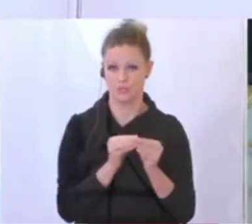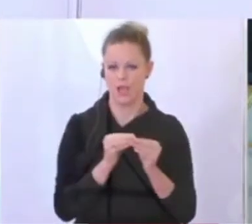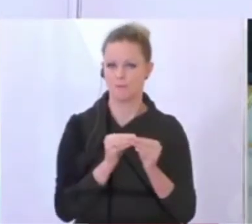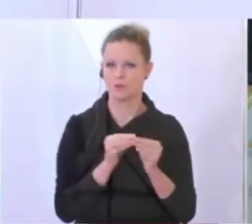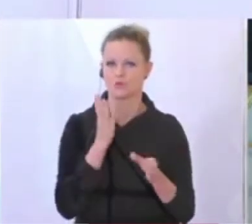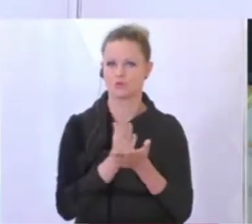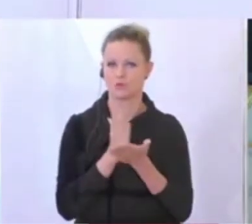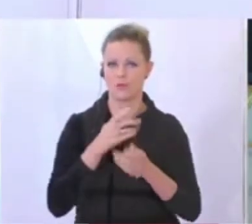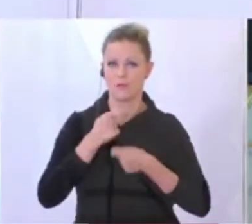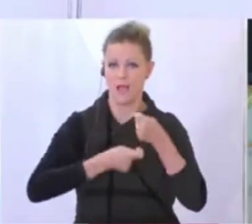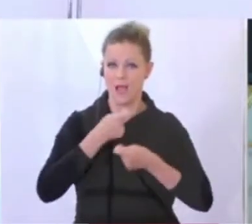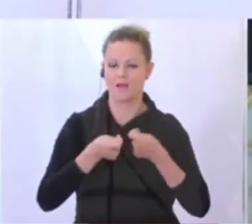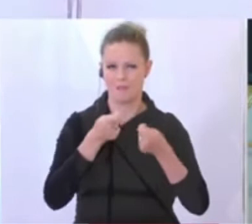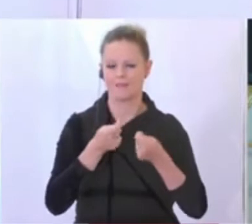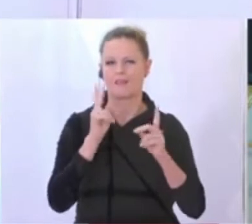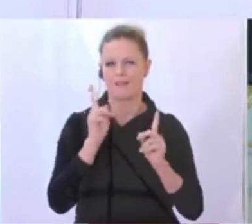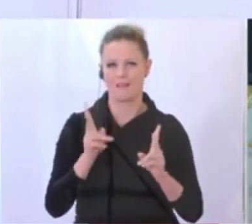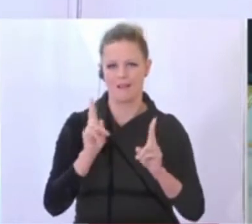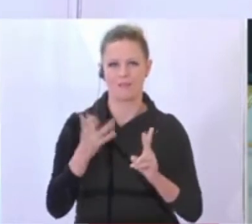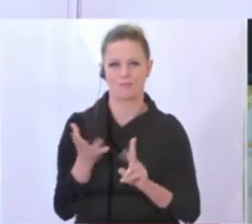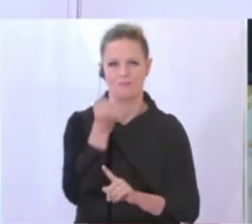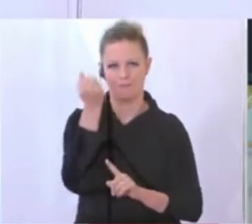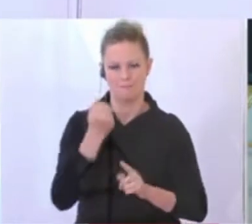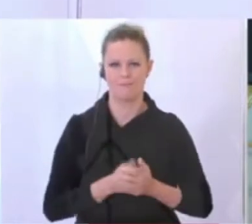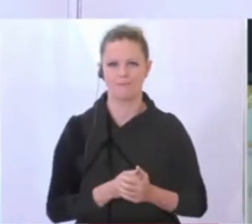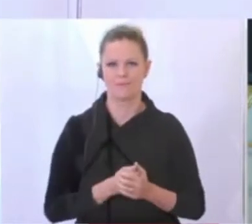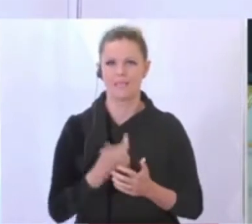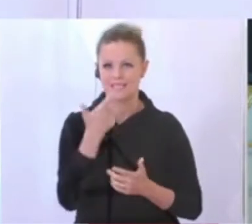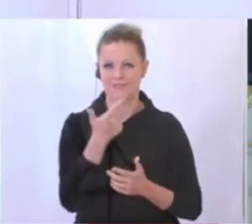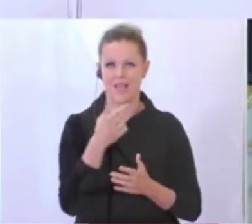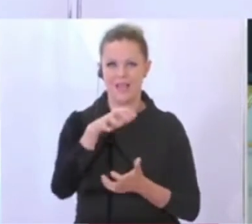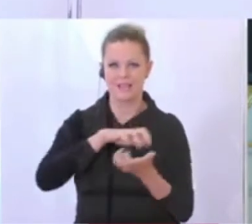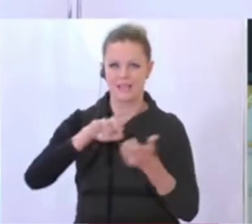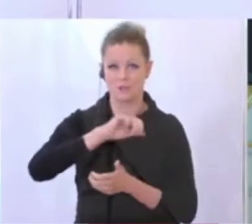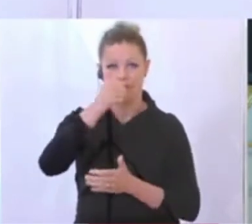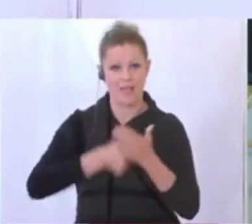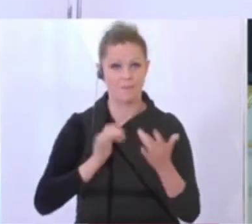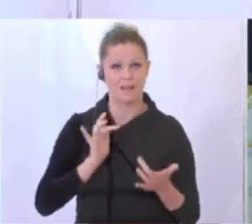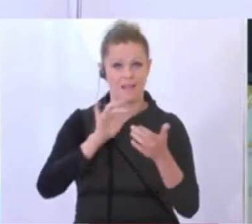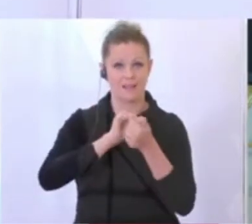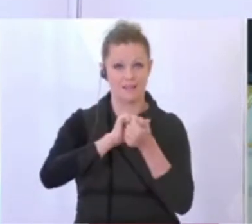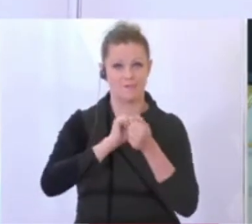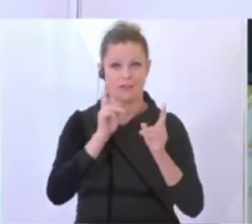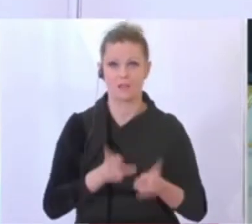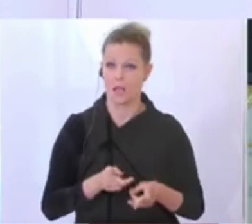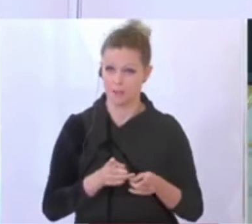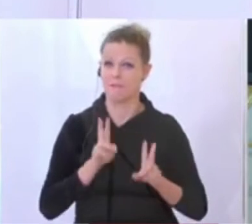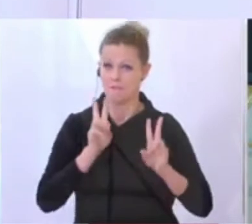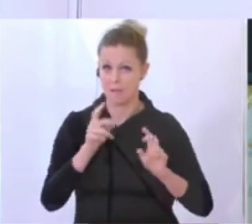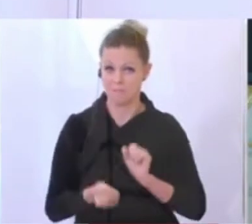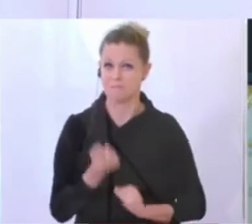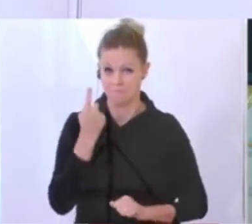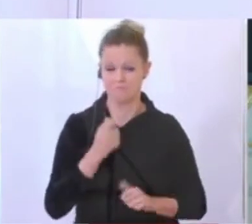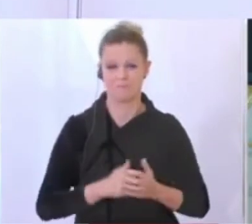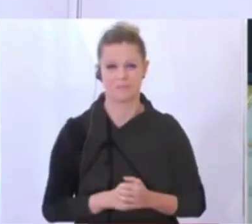besser erreicht werden können. Also, wenn Sie so wollen, zwei Krisen auf einmal bekämpfen. Und das kann sich wirklich sehen lassen.